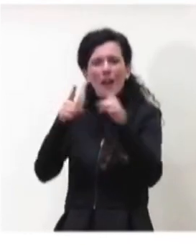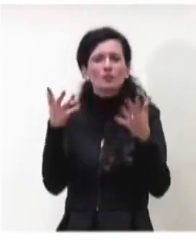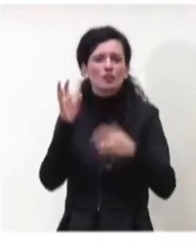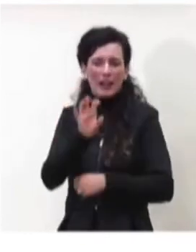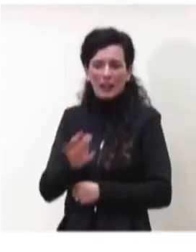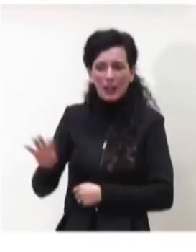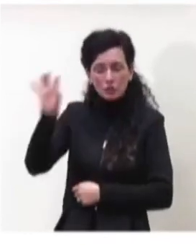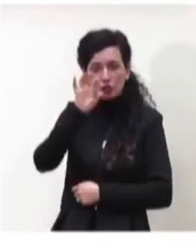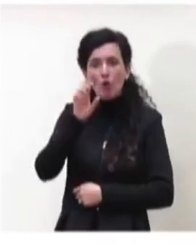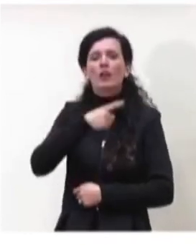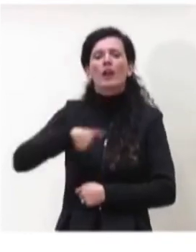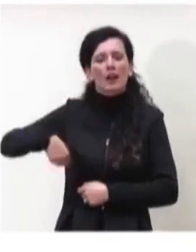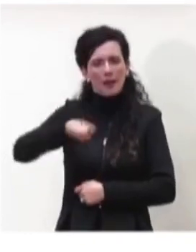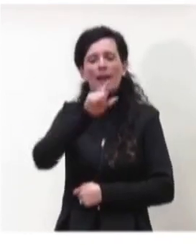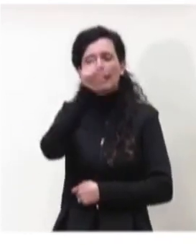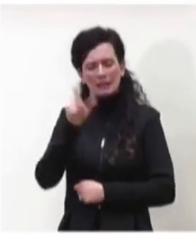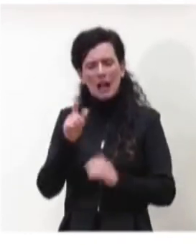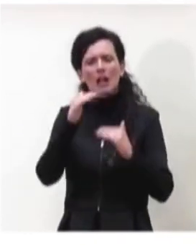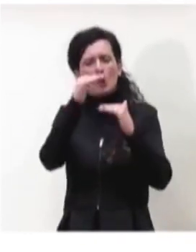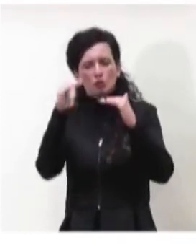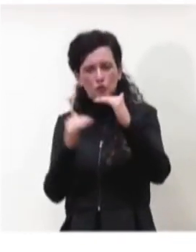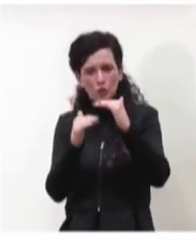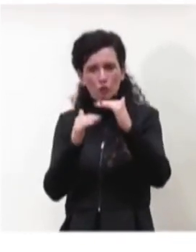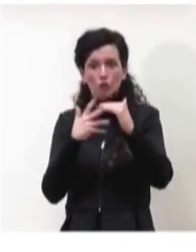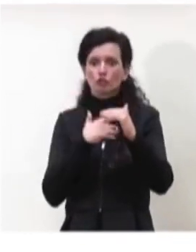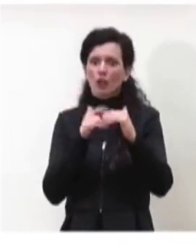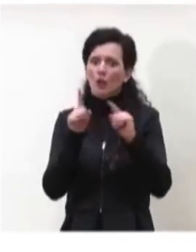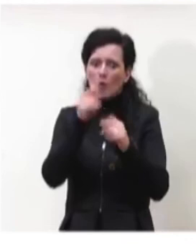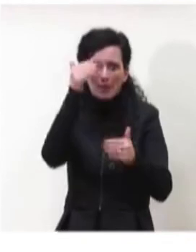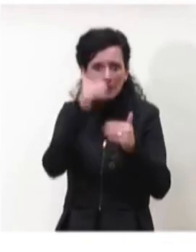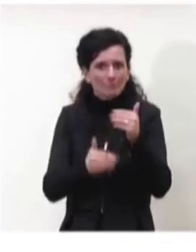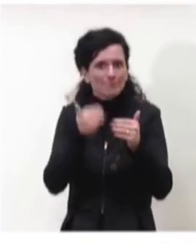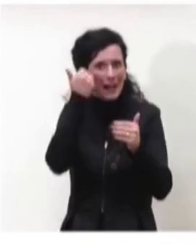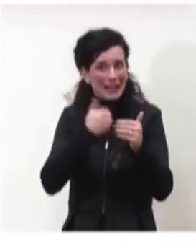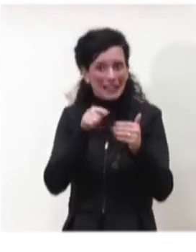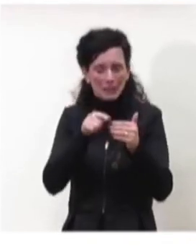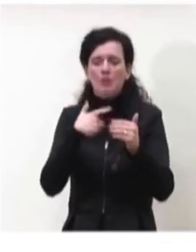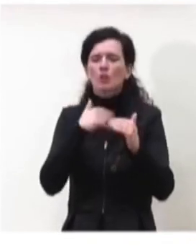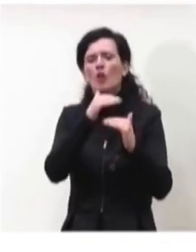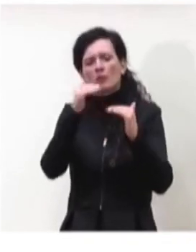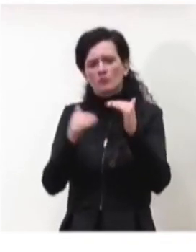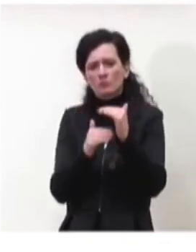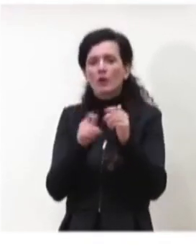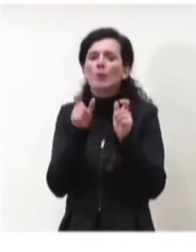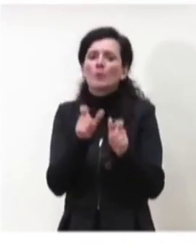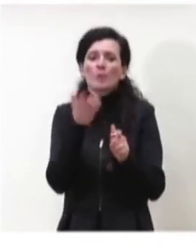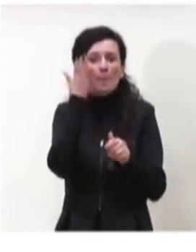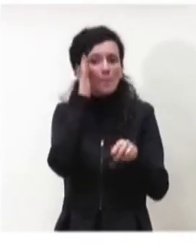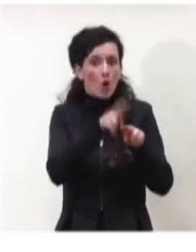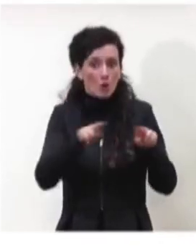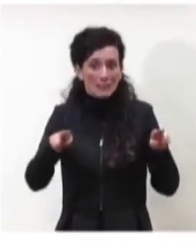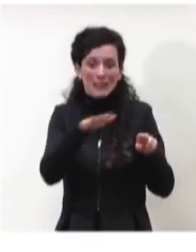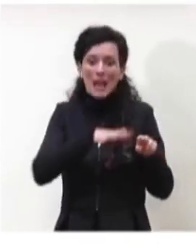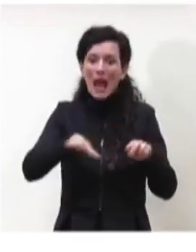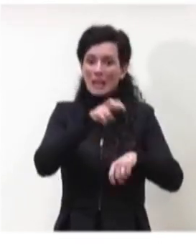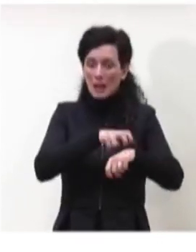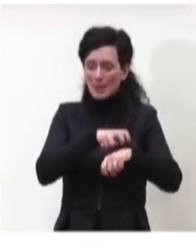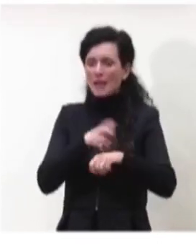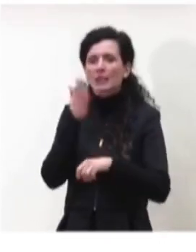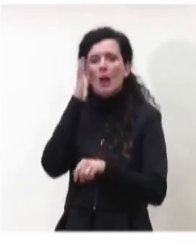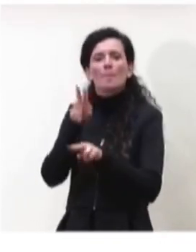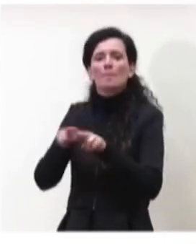sia per quanto riguarda i posti letto di area medica sia per quanto riguarda i posti letto di terapia intensiva,